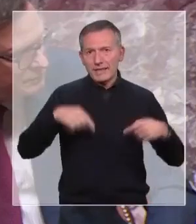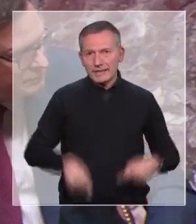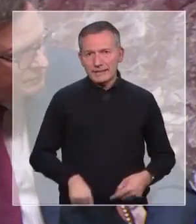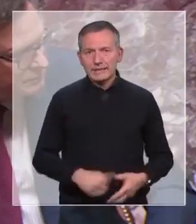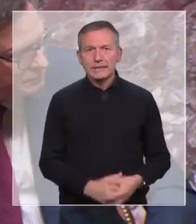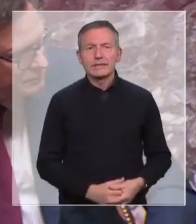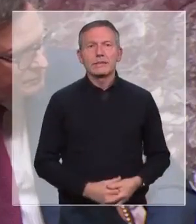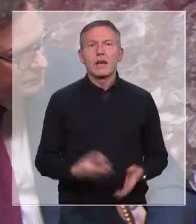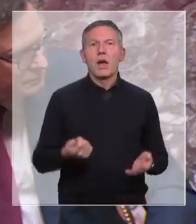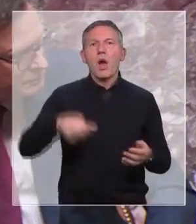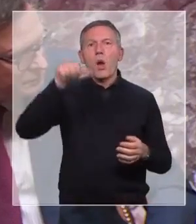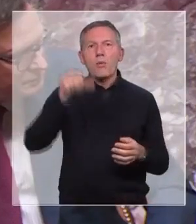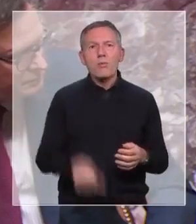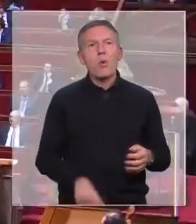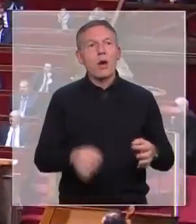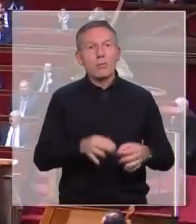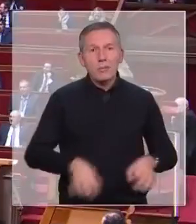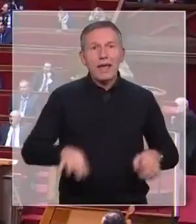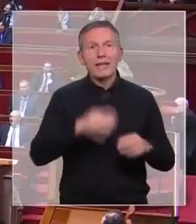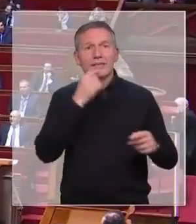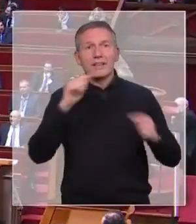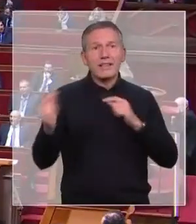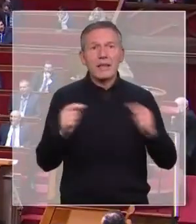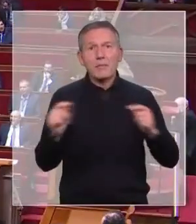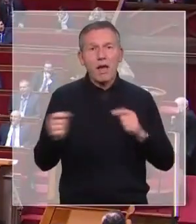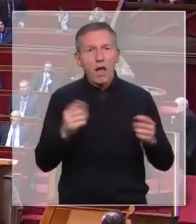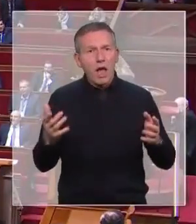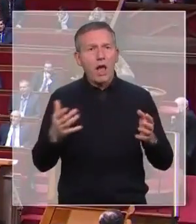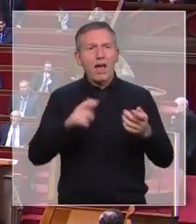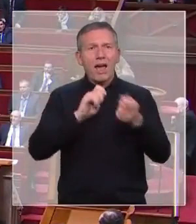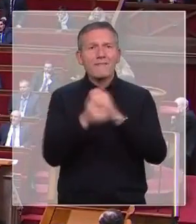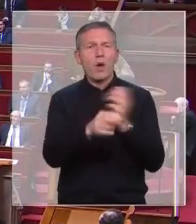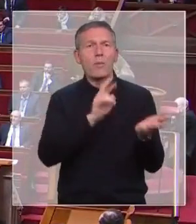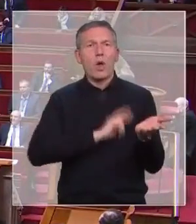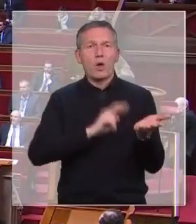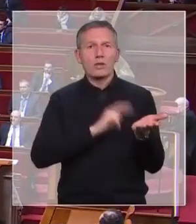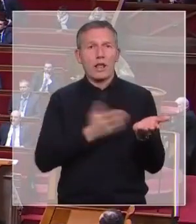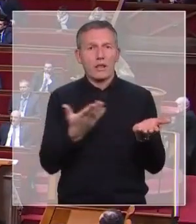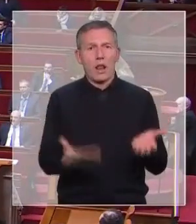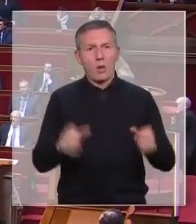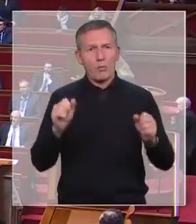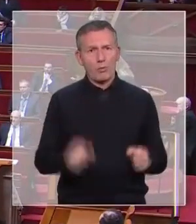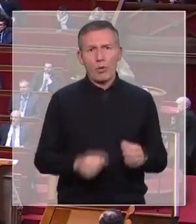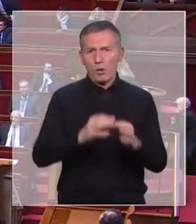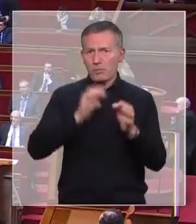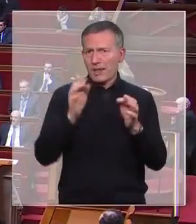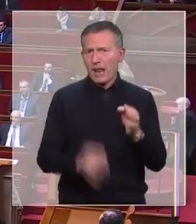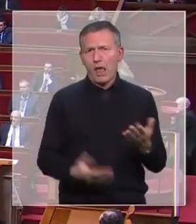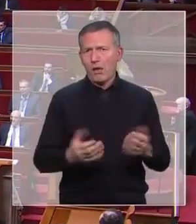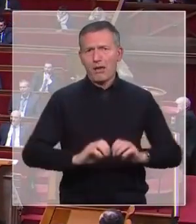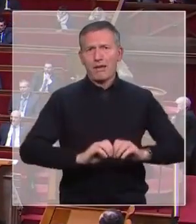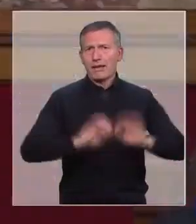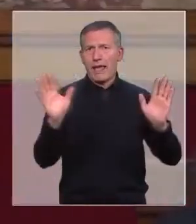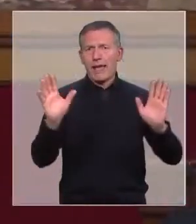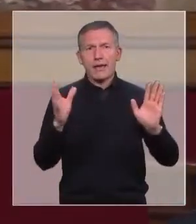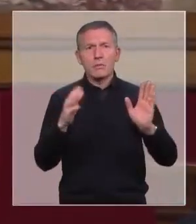Voilà plus d'un mois que le pays débat de votre réforme des retraites. Nous pouvons d'ores et déjà en tirer un bilan sans appel. Pour